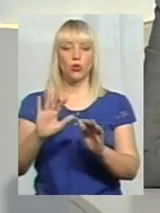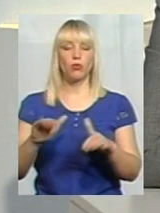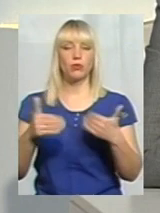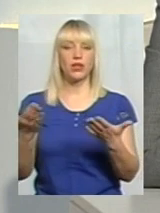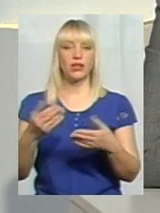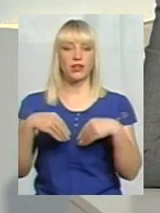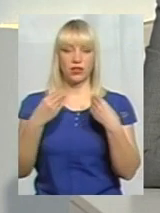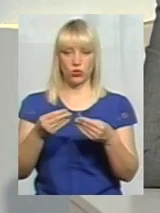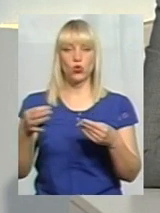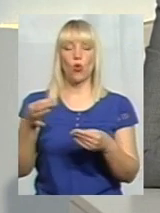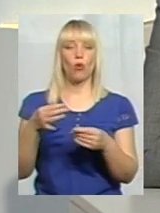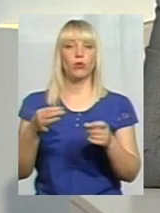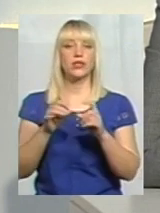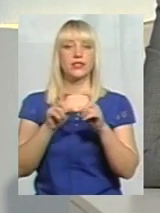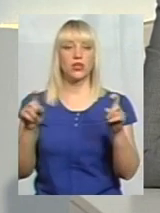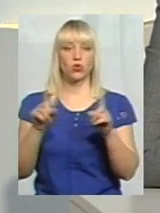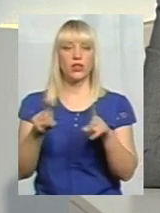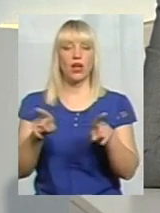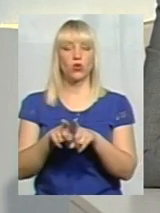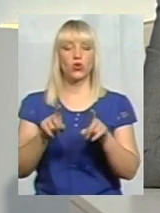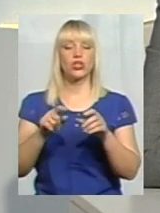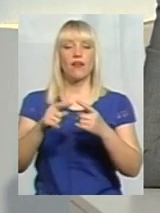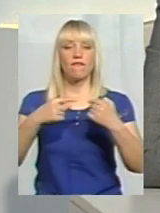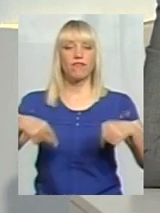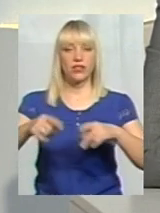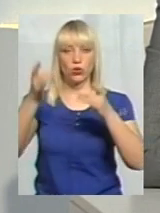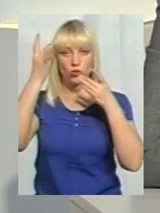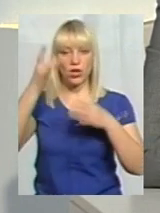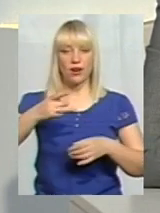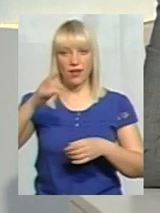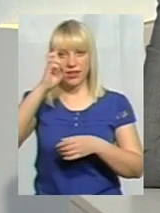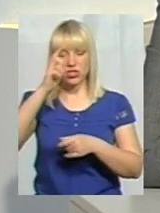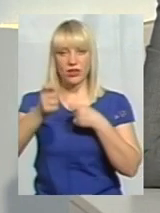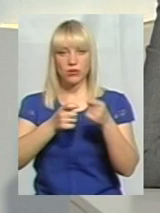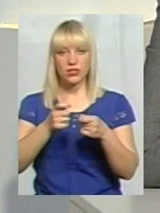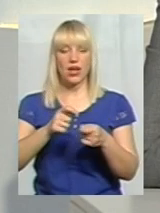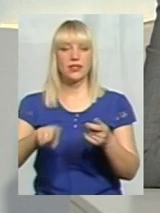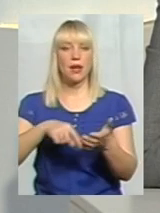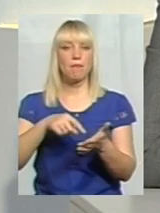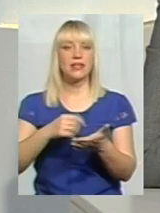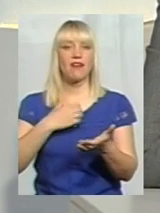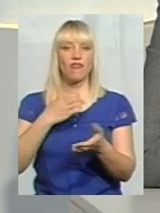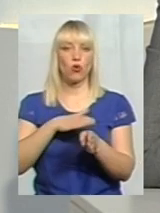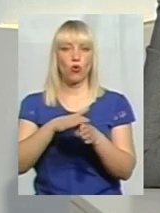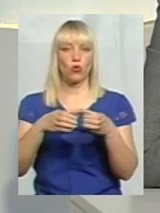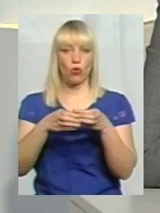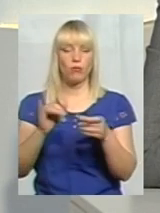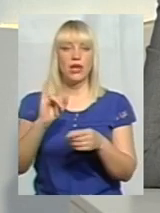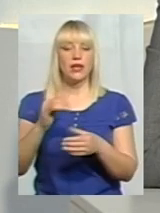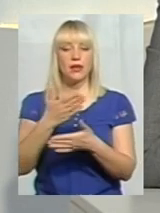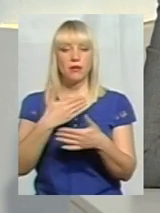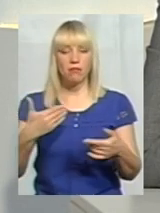установи і також відділи культури, райдержадміністрації, місць віконкомів. І ми вже тоді визначаємо